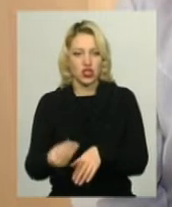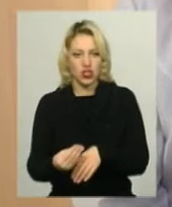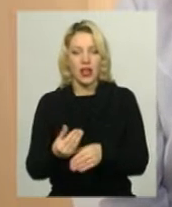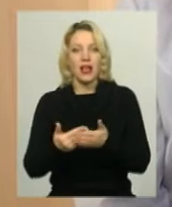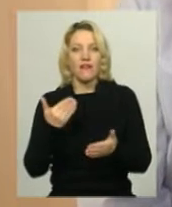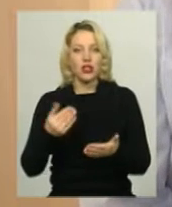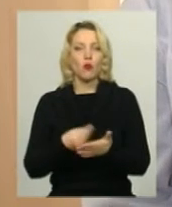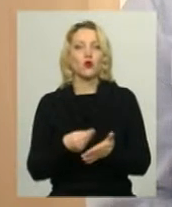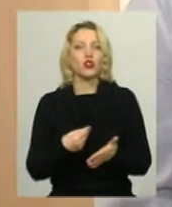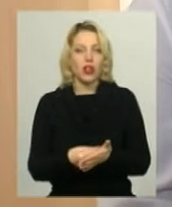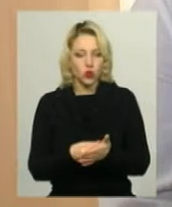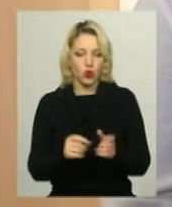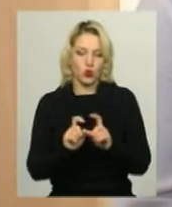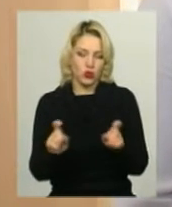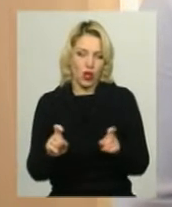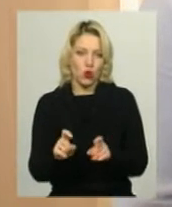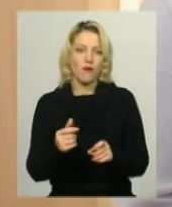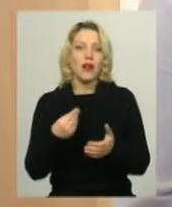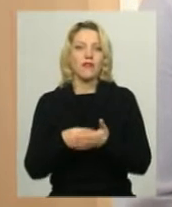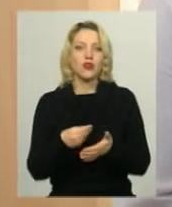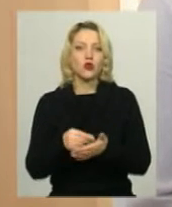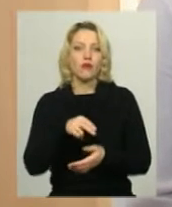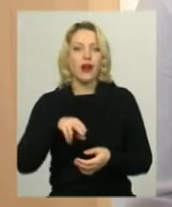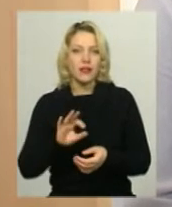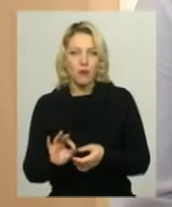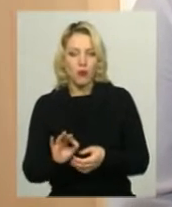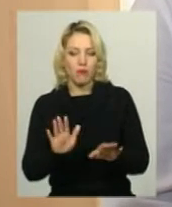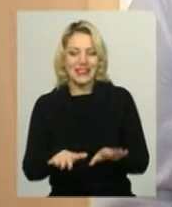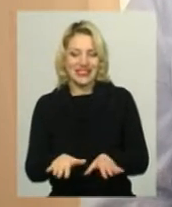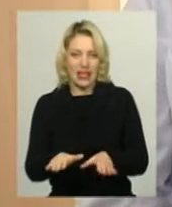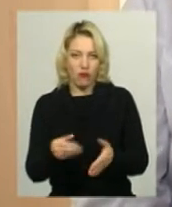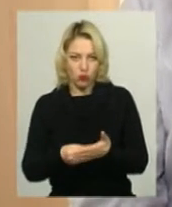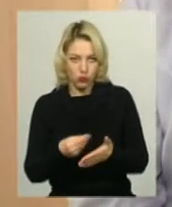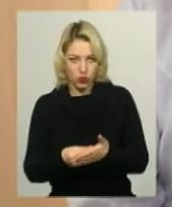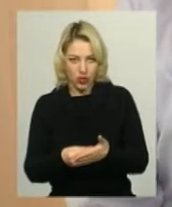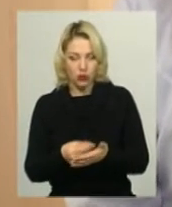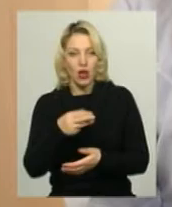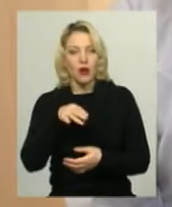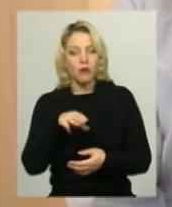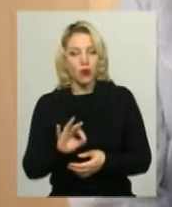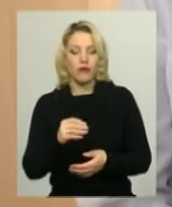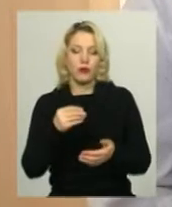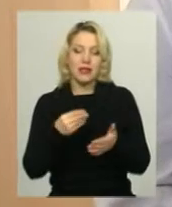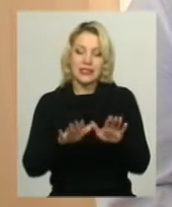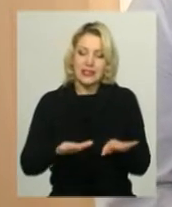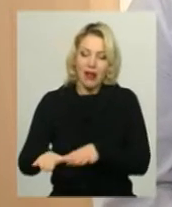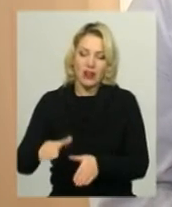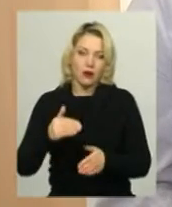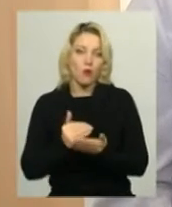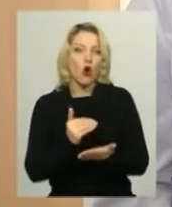бюджетної установи фінансування по місцевому бюджету, по місцевих програмах.